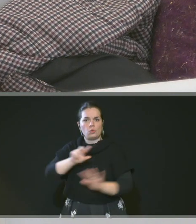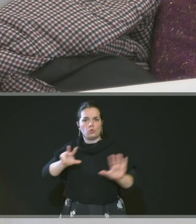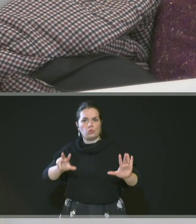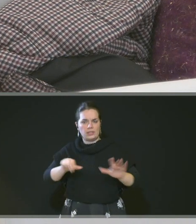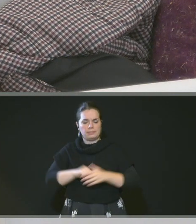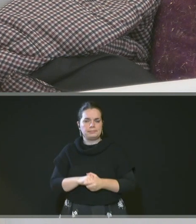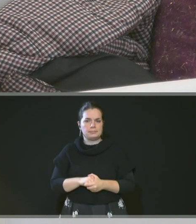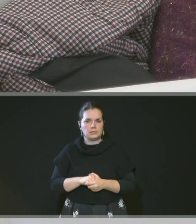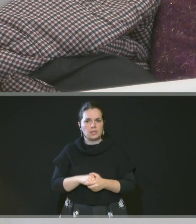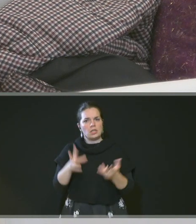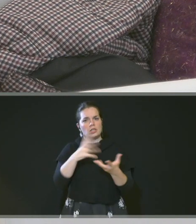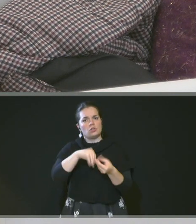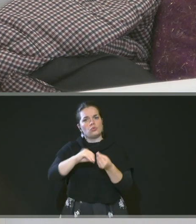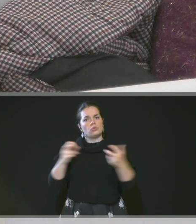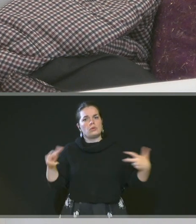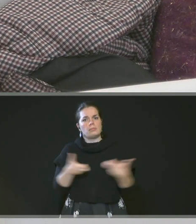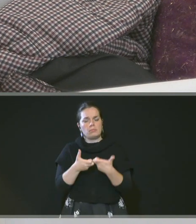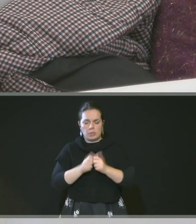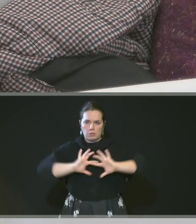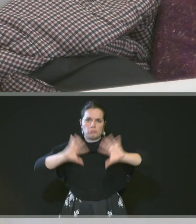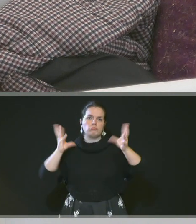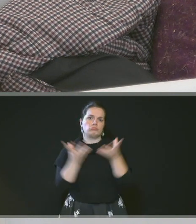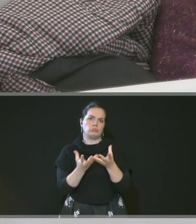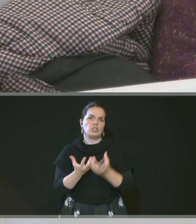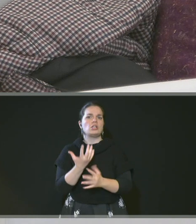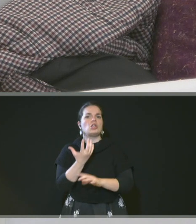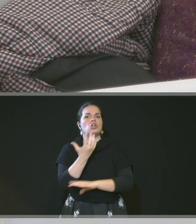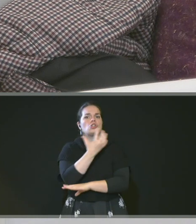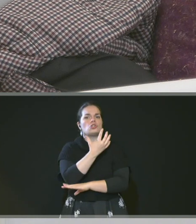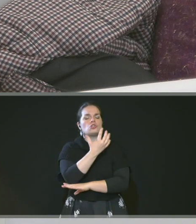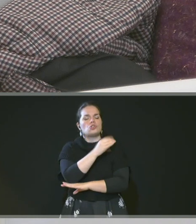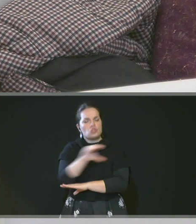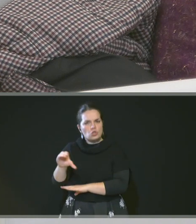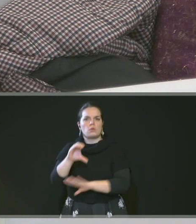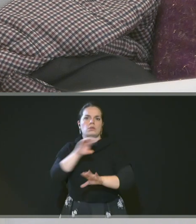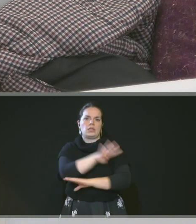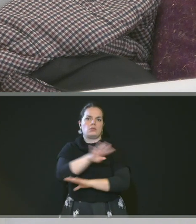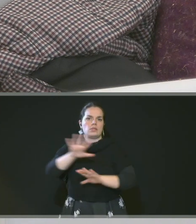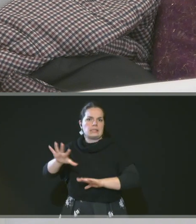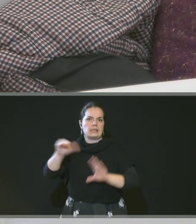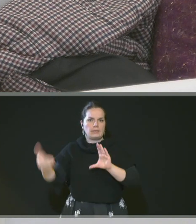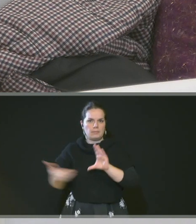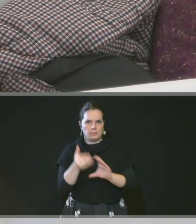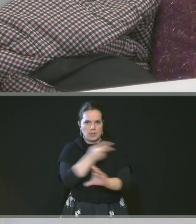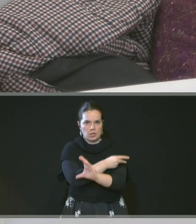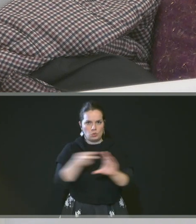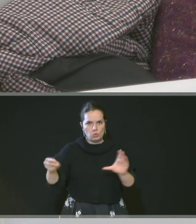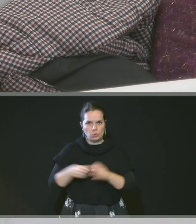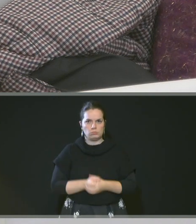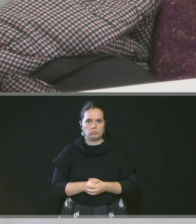vente d'un montant total de 145 000 euros sous réserve de délibérations